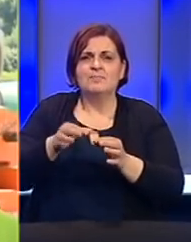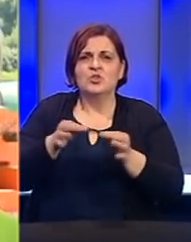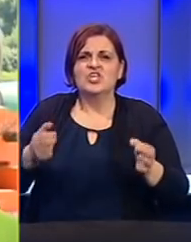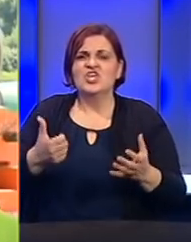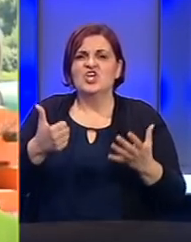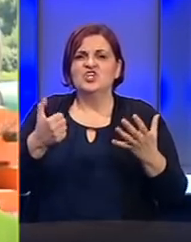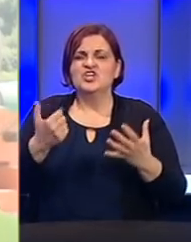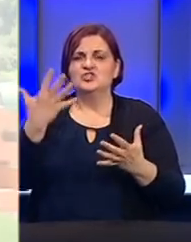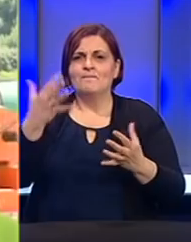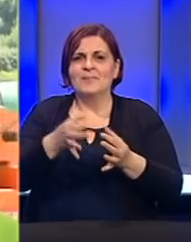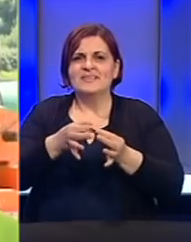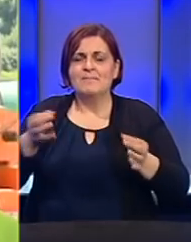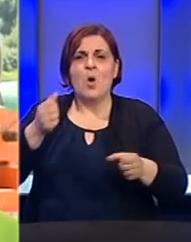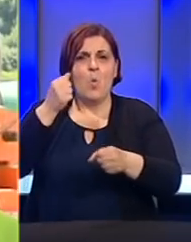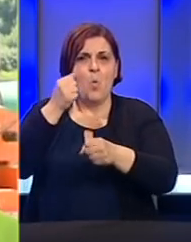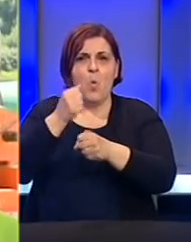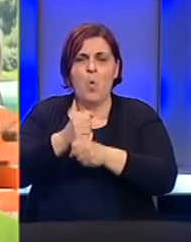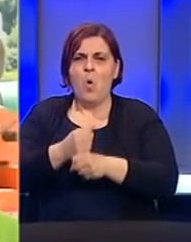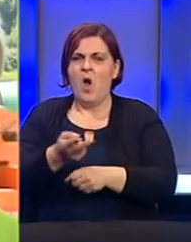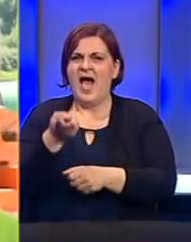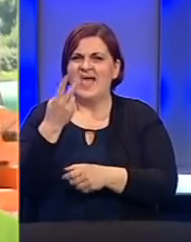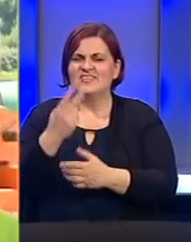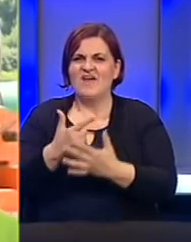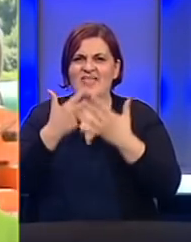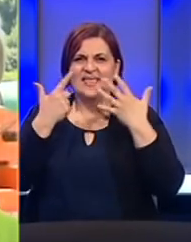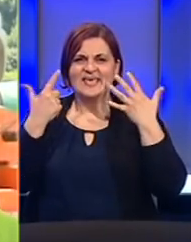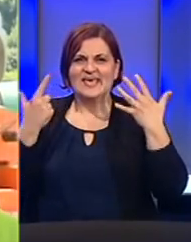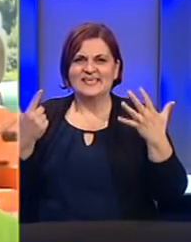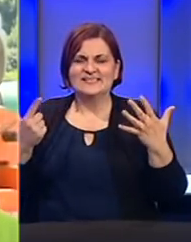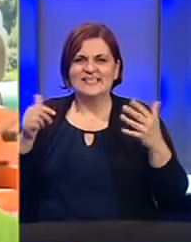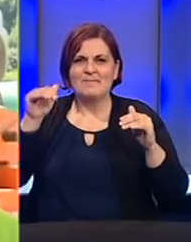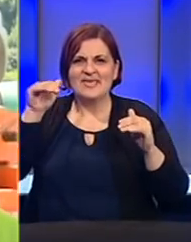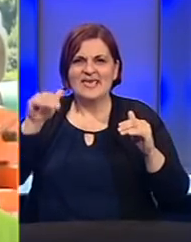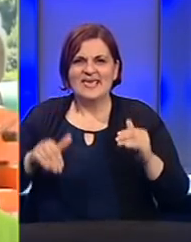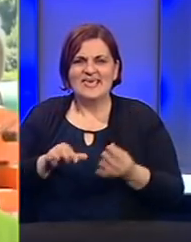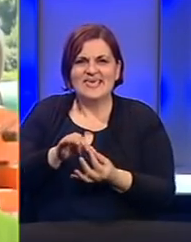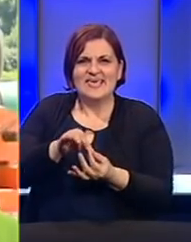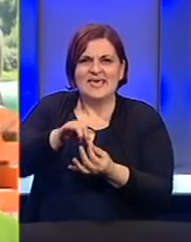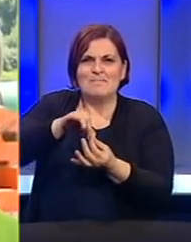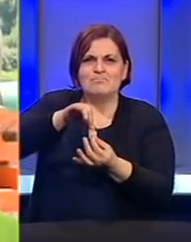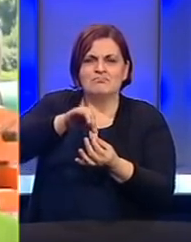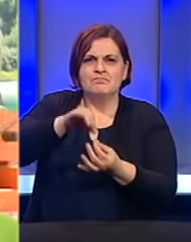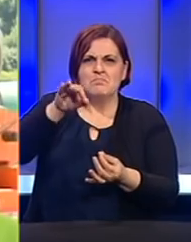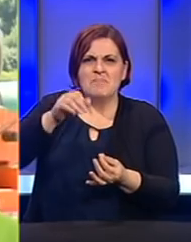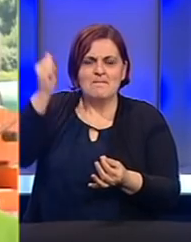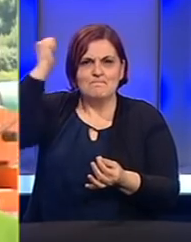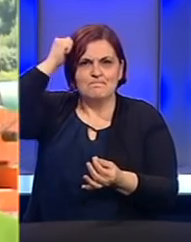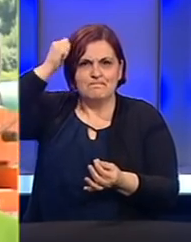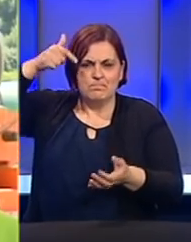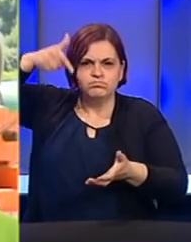605 metara. Ugrađeno je oko 27.000 metara kubnih betona